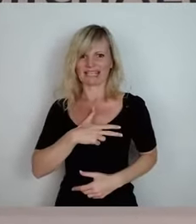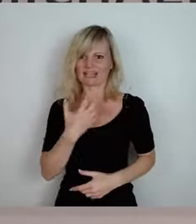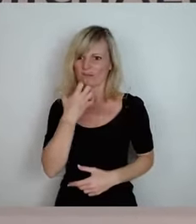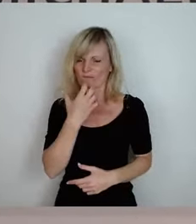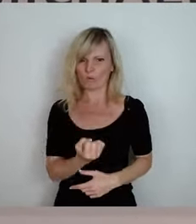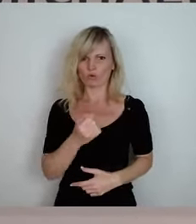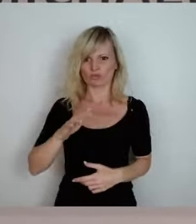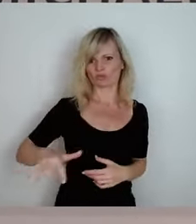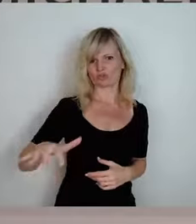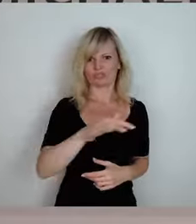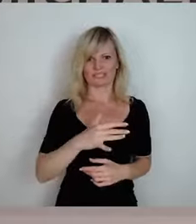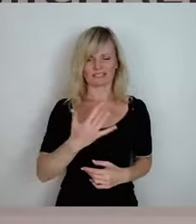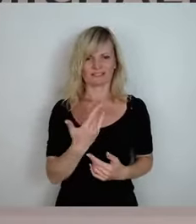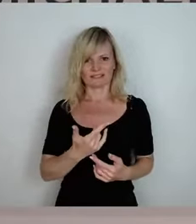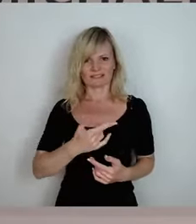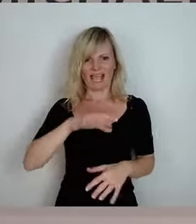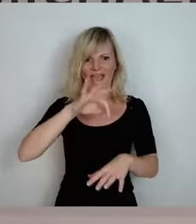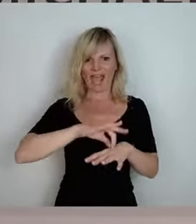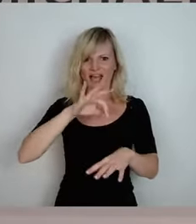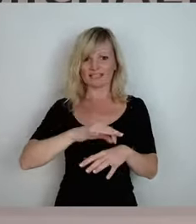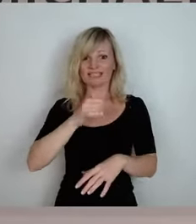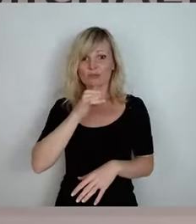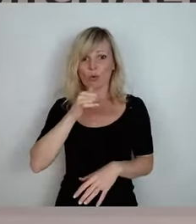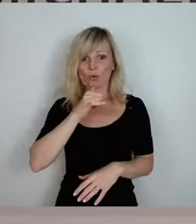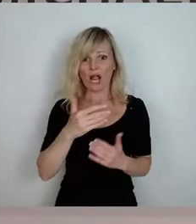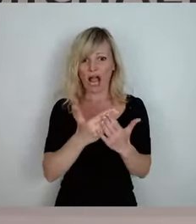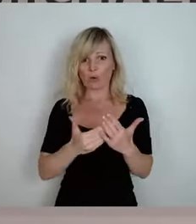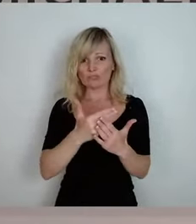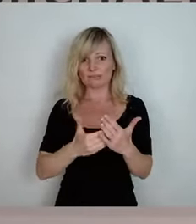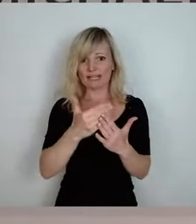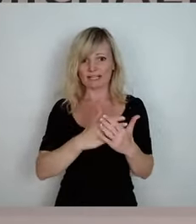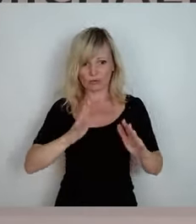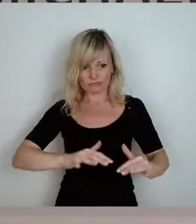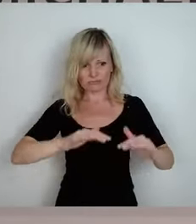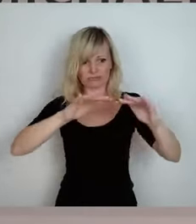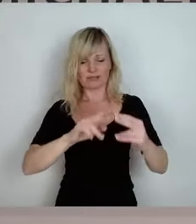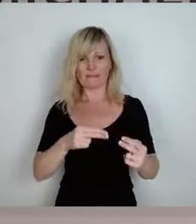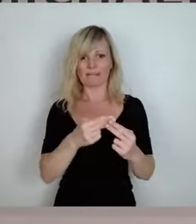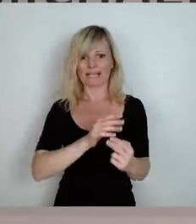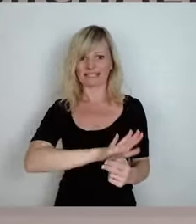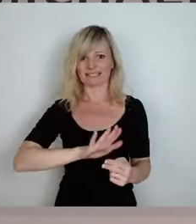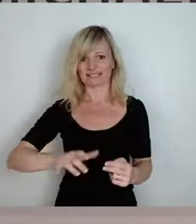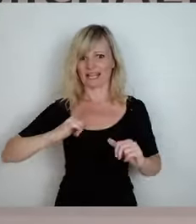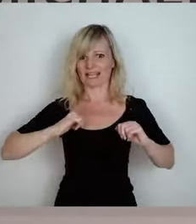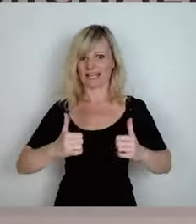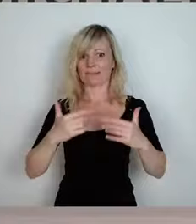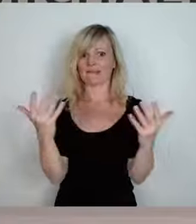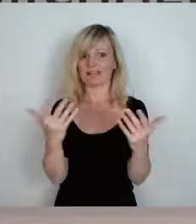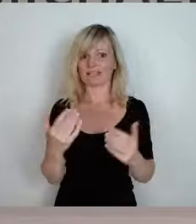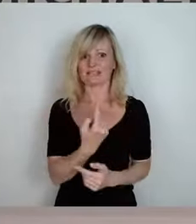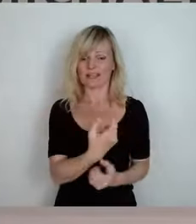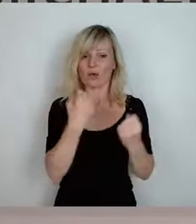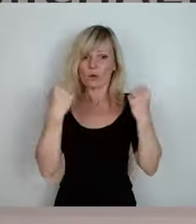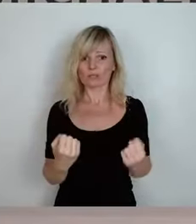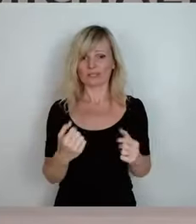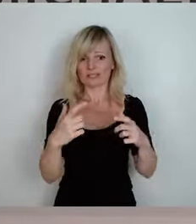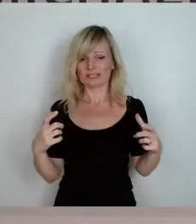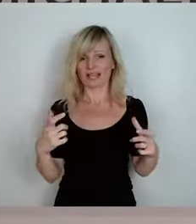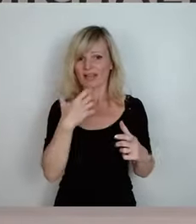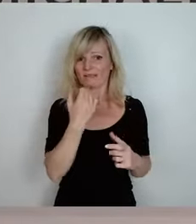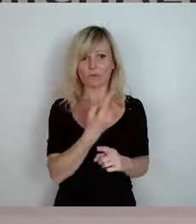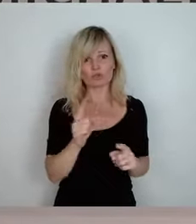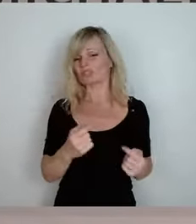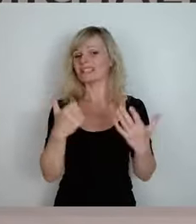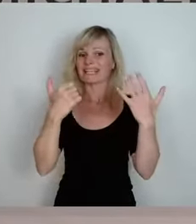dieser heranwachsenden Ärzte zu fassen. Und ein größerer Teil von denen möchte keine 60 oder